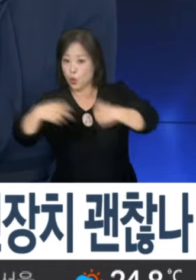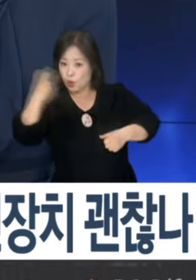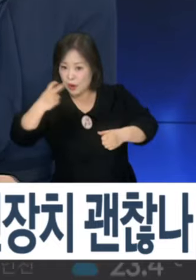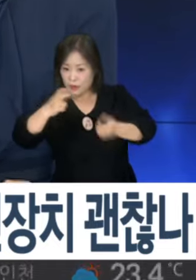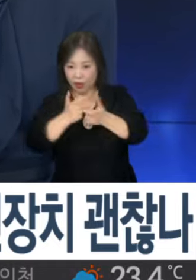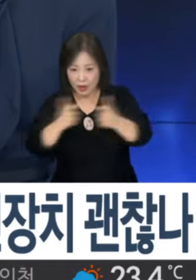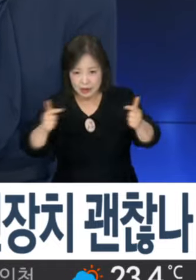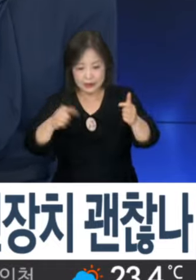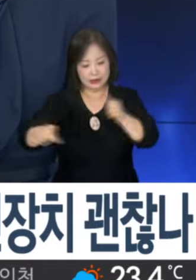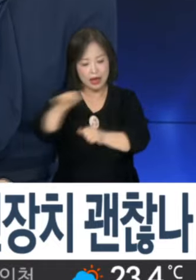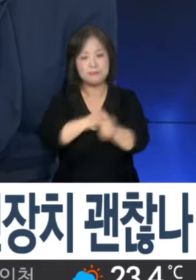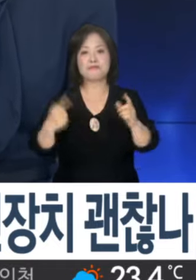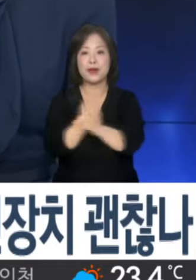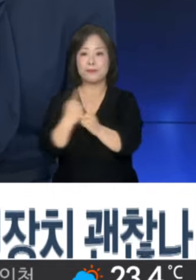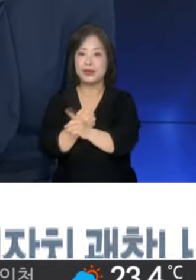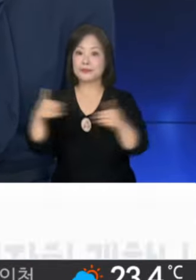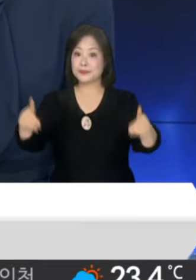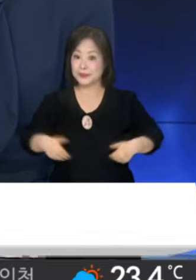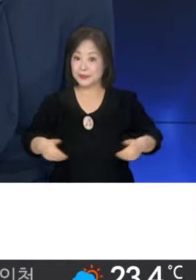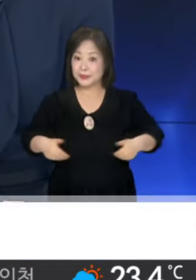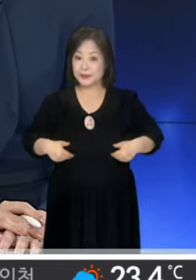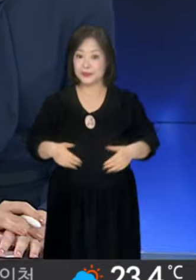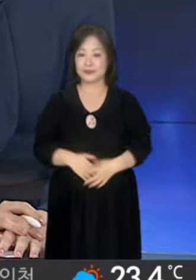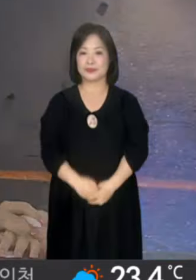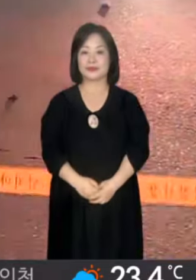필요하다는 지적이 나옵니다. 안채린 기자입니다.